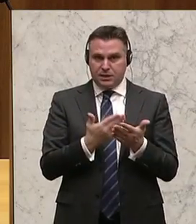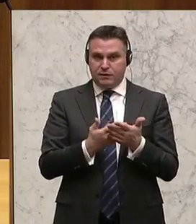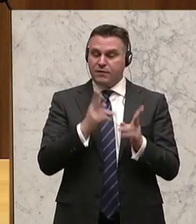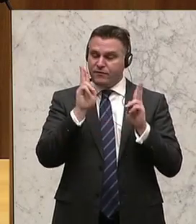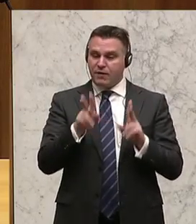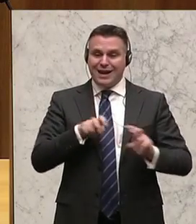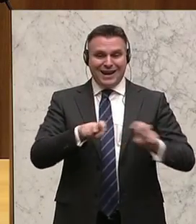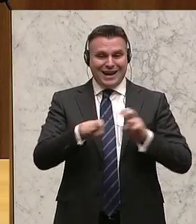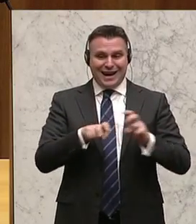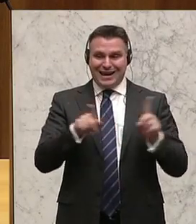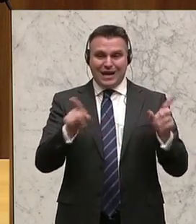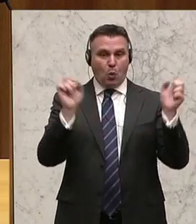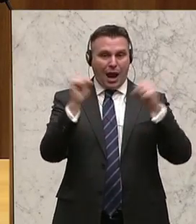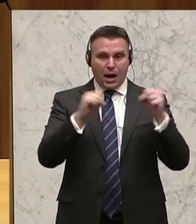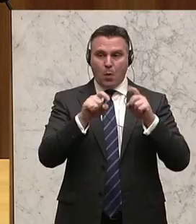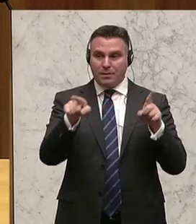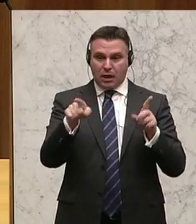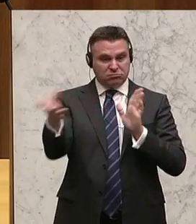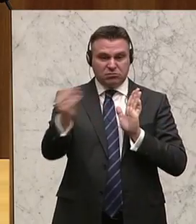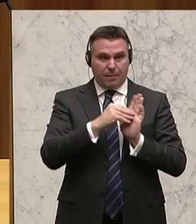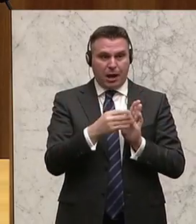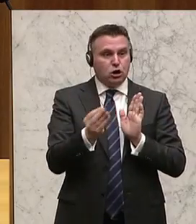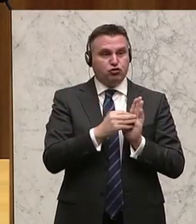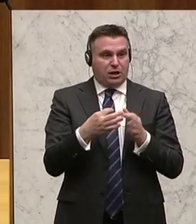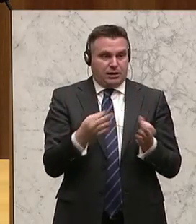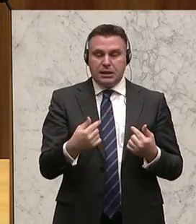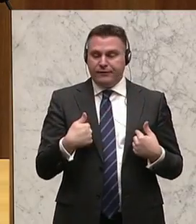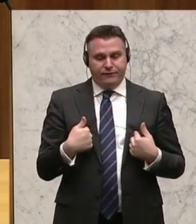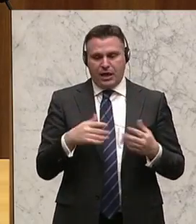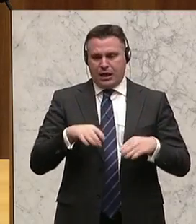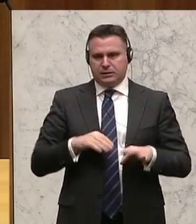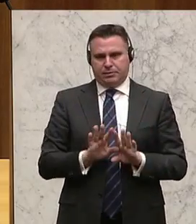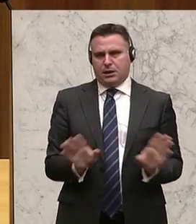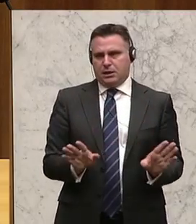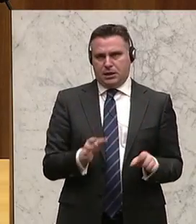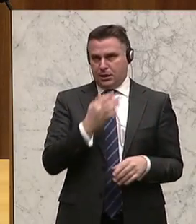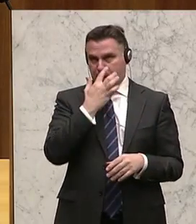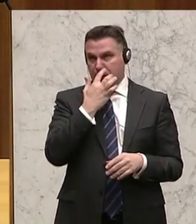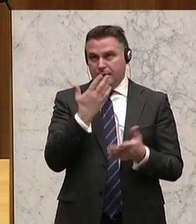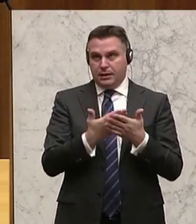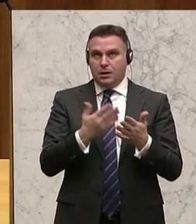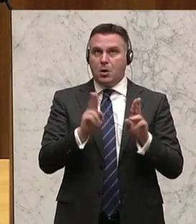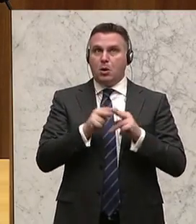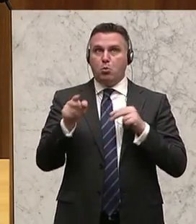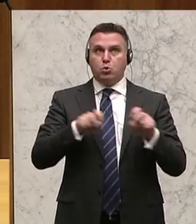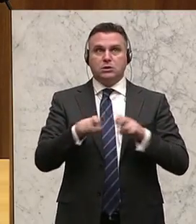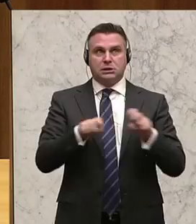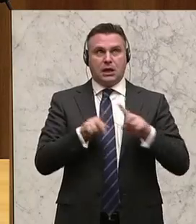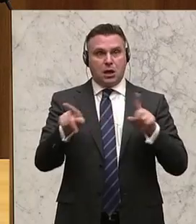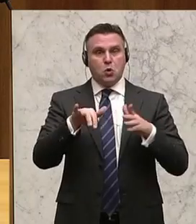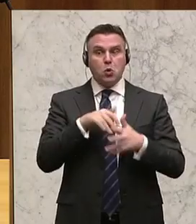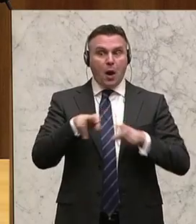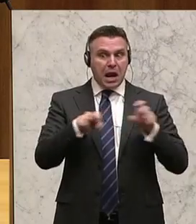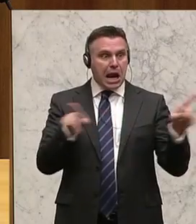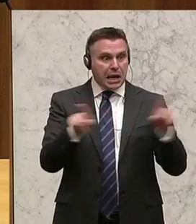Eingang in das Regierungsübereinkommen gefunden haben. Und das können wir so nicht akzeptieren. Es kann nicht sein, dass diese Bundesregierung mit einem neuen